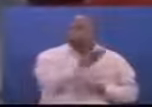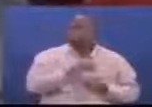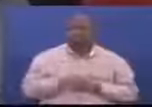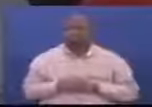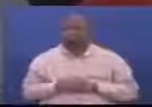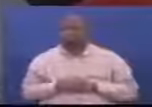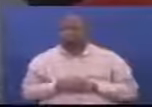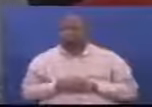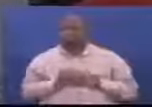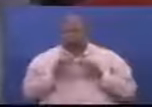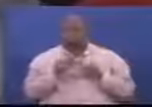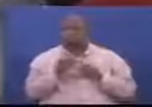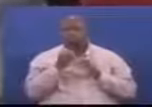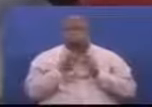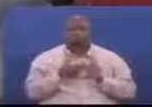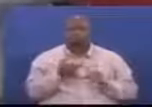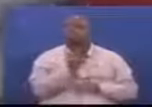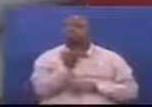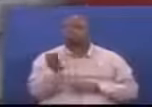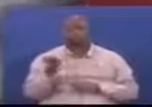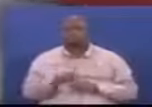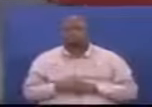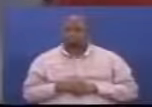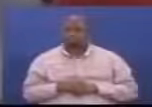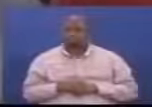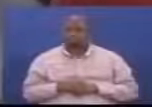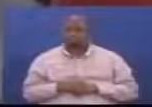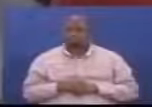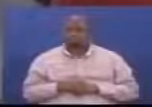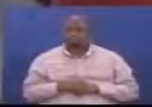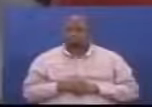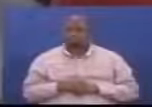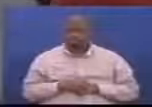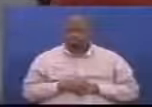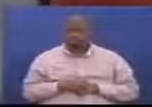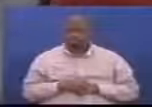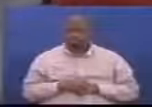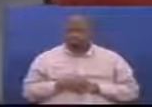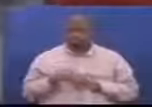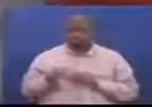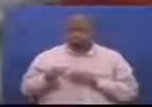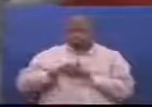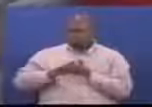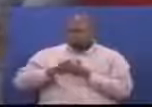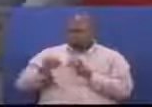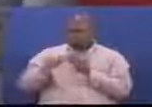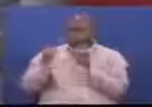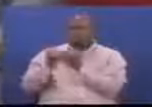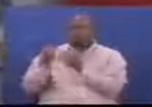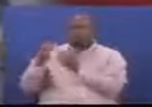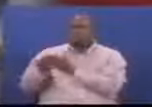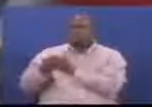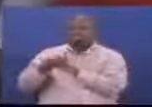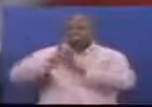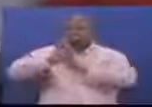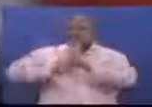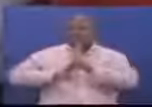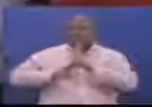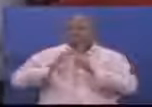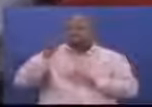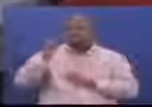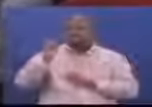Nataka nikupe mfano mwingine Profitability ya financial institution Ime shuka over 50%